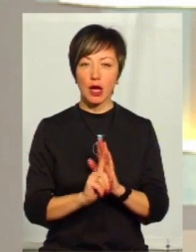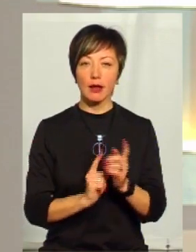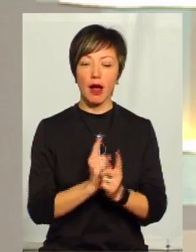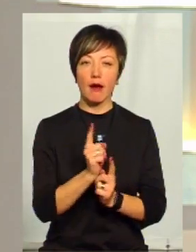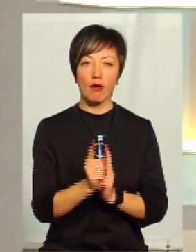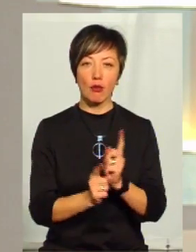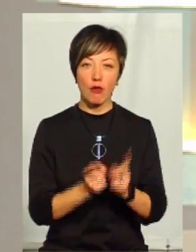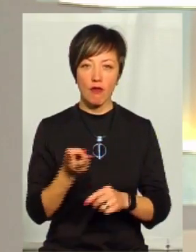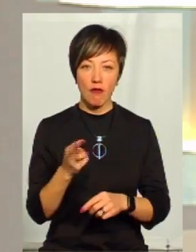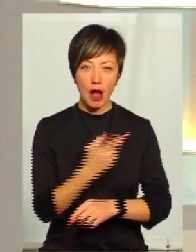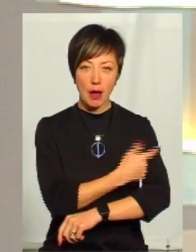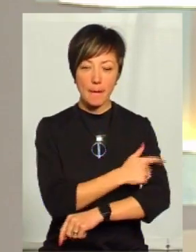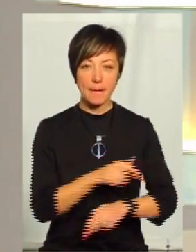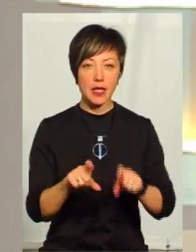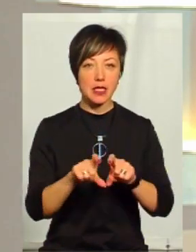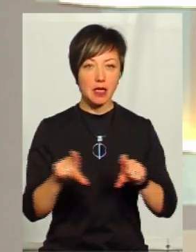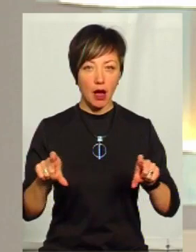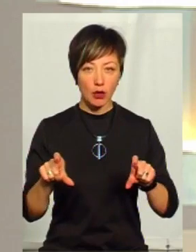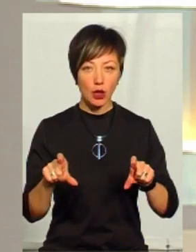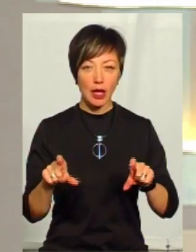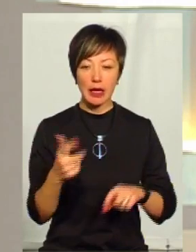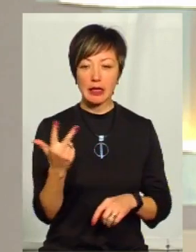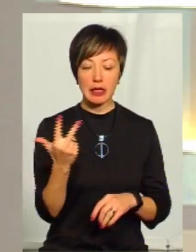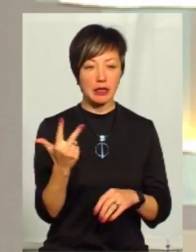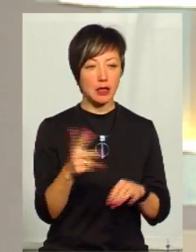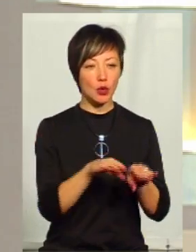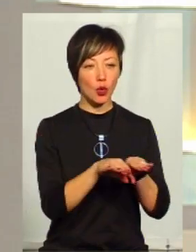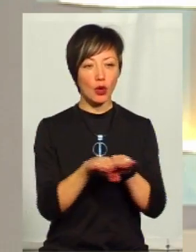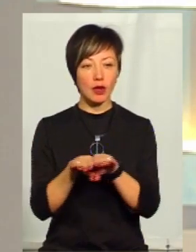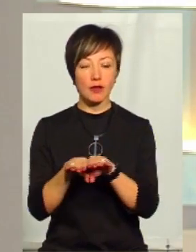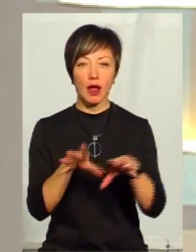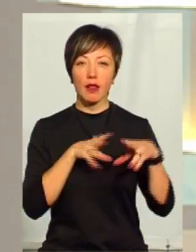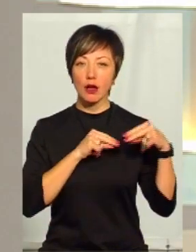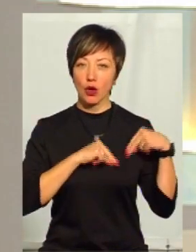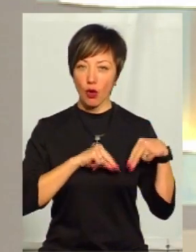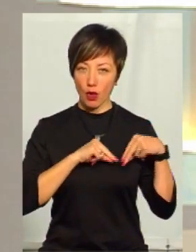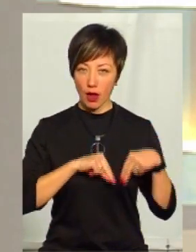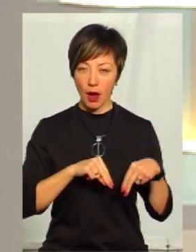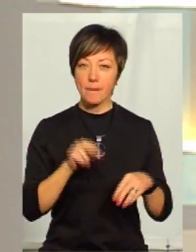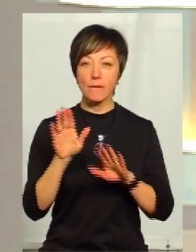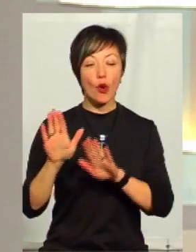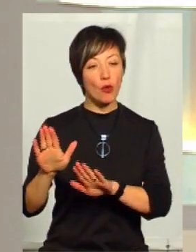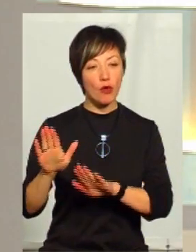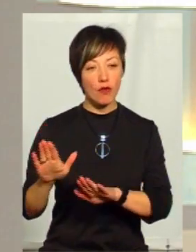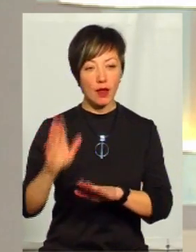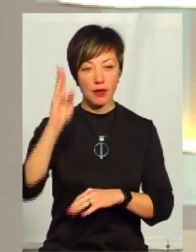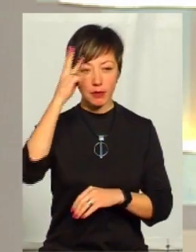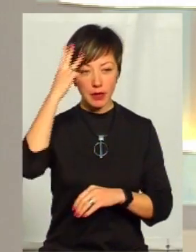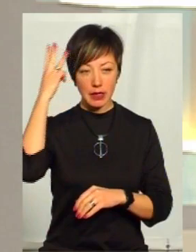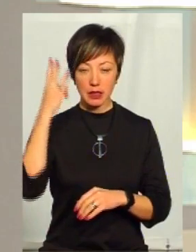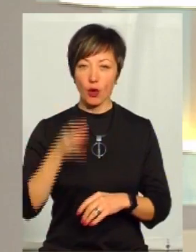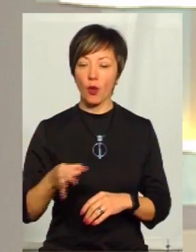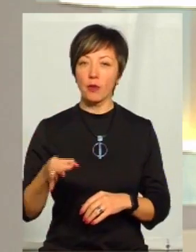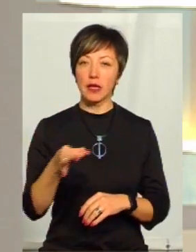реформування медзакладу третинного рівня. Наша колега Тетяна Ворожцова побувала у Хмельницькій